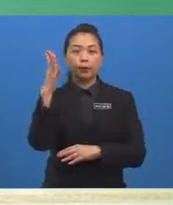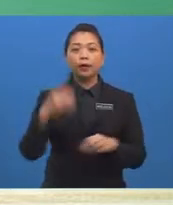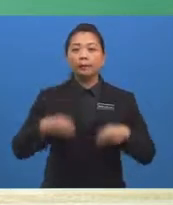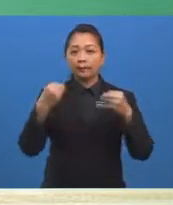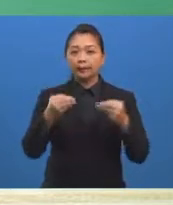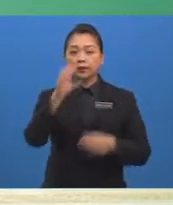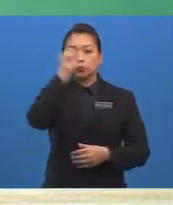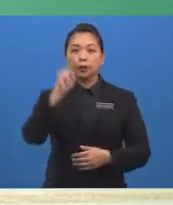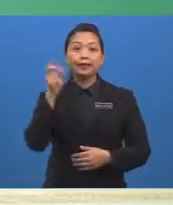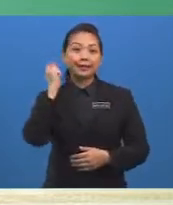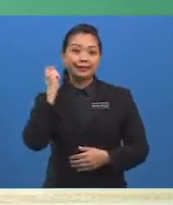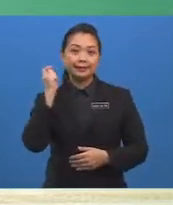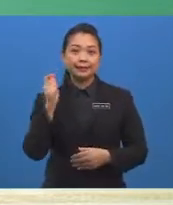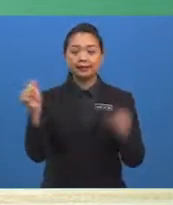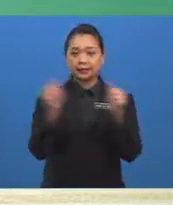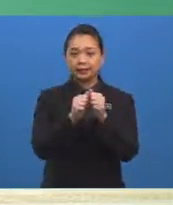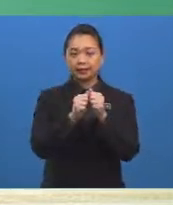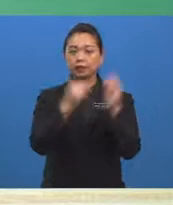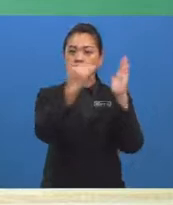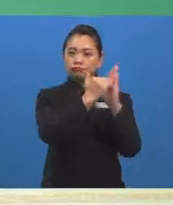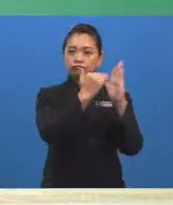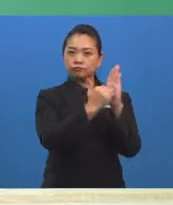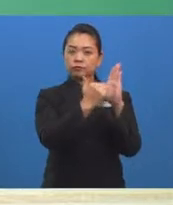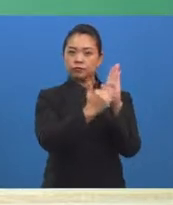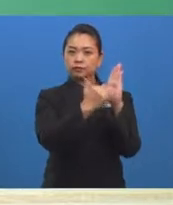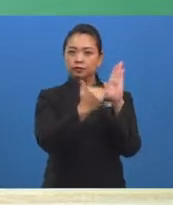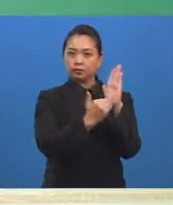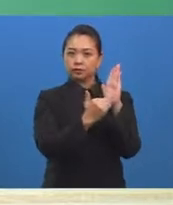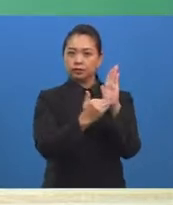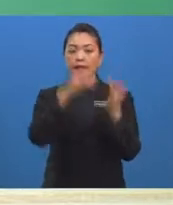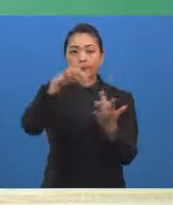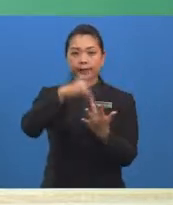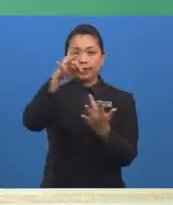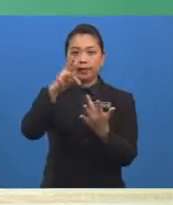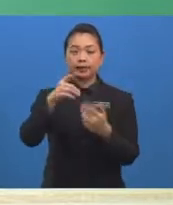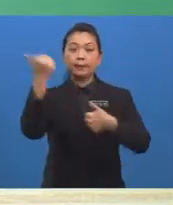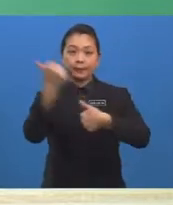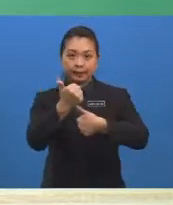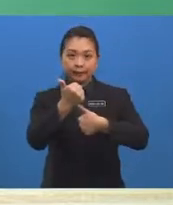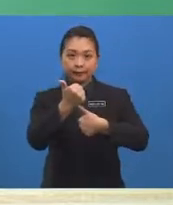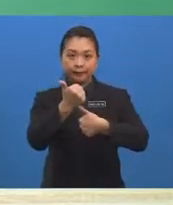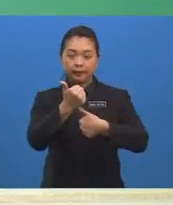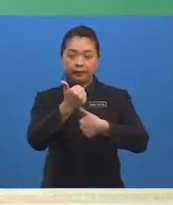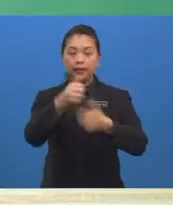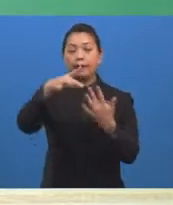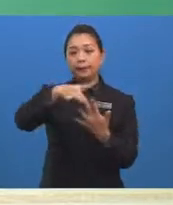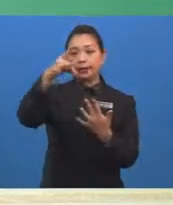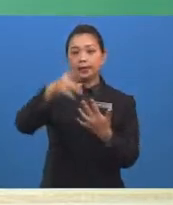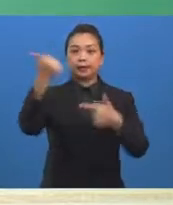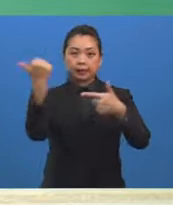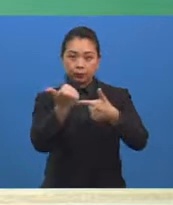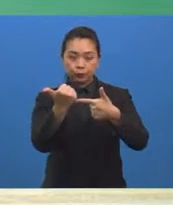Dengan menyenaraikan pilihan pertama, pilihan kedua